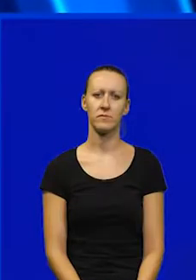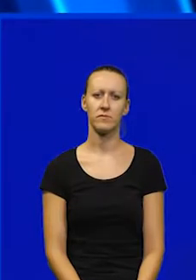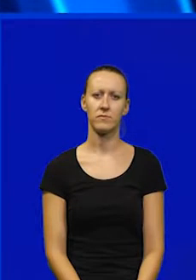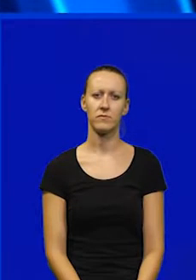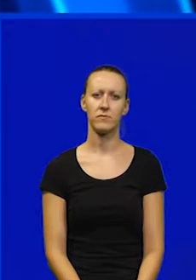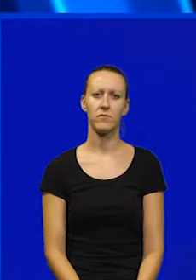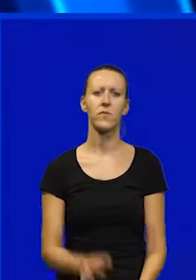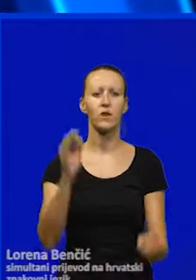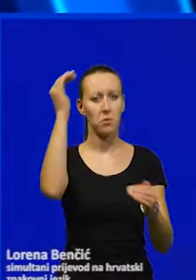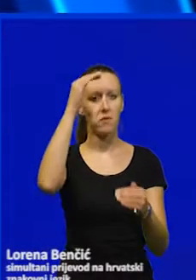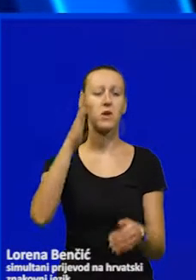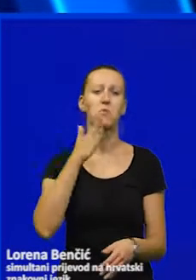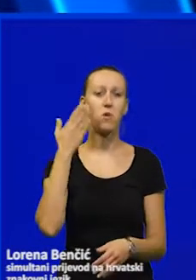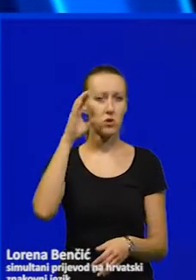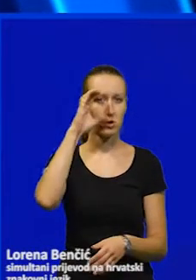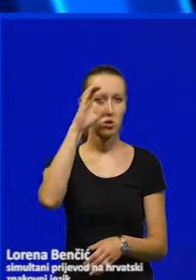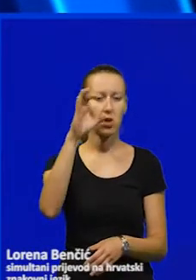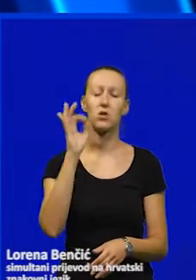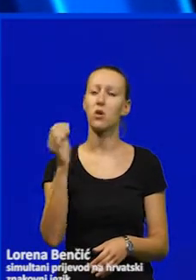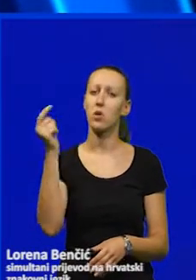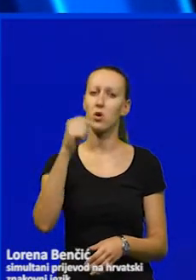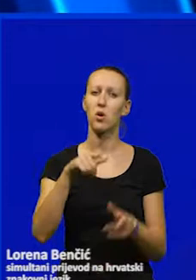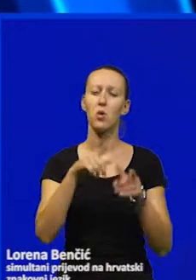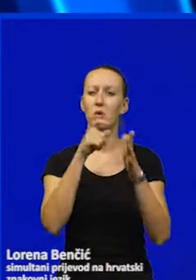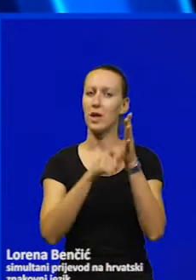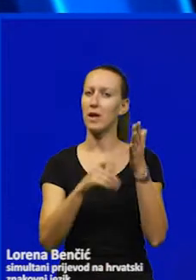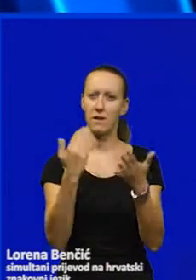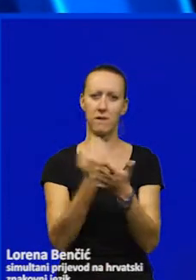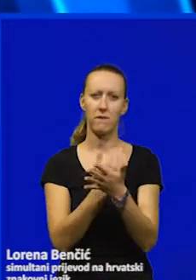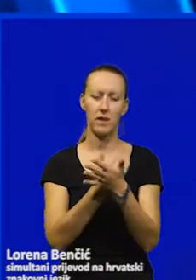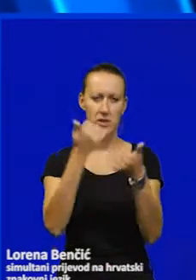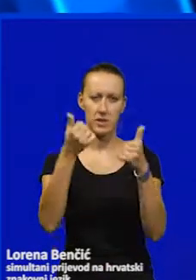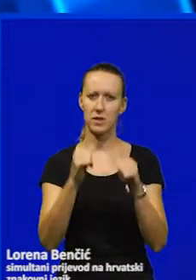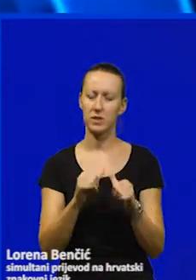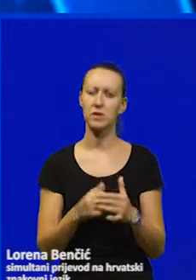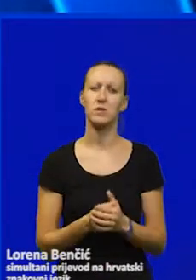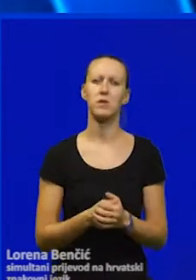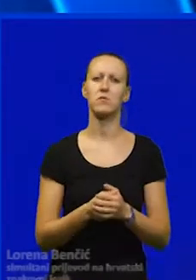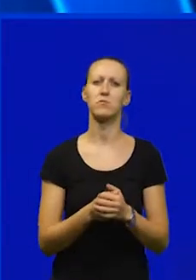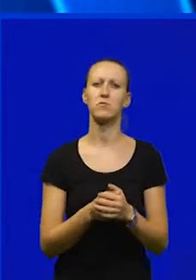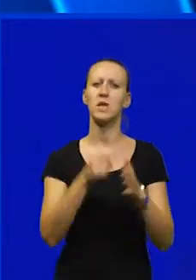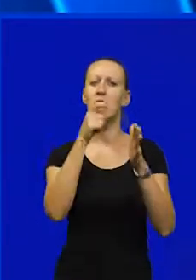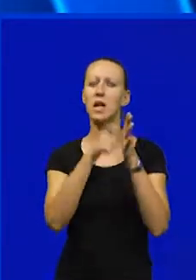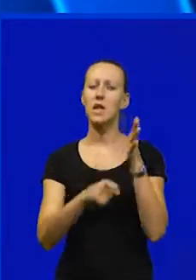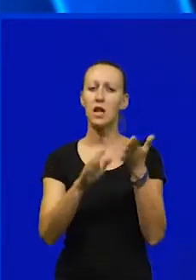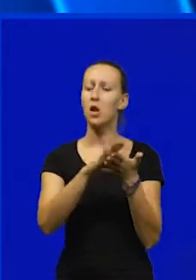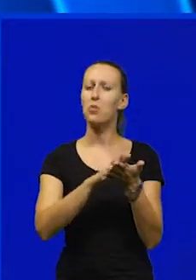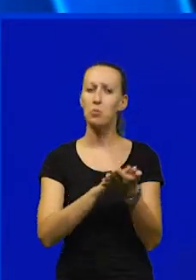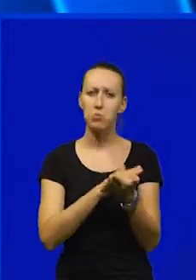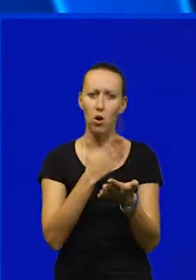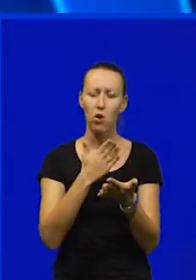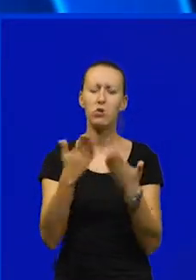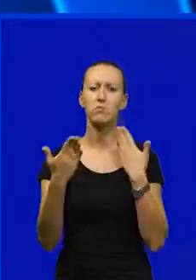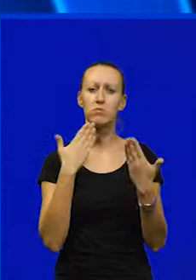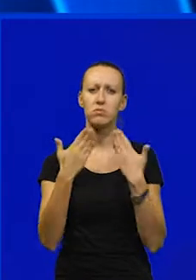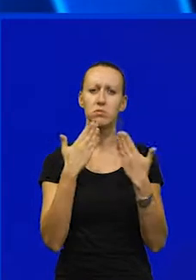Dobar večer poštovani gledatelji i dobrodošli u tjedni pregled regionalnih vijesti. Tjedan koji je za nama započeo je